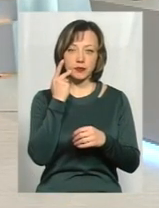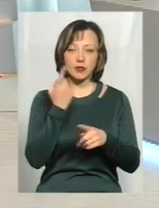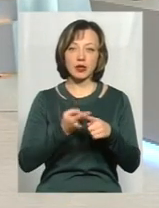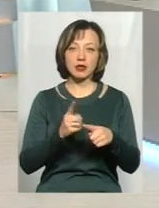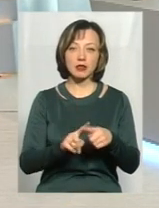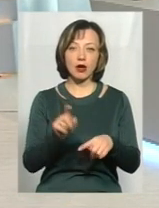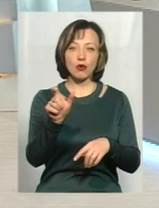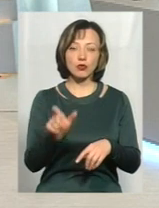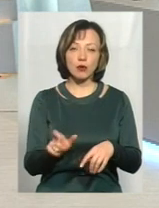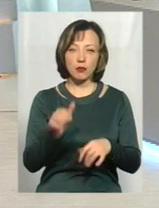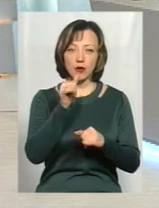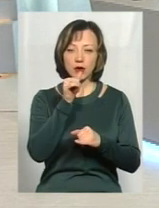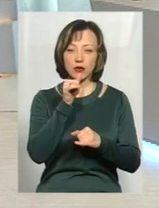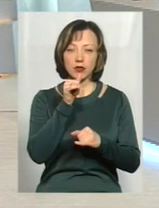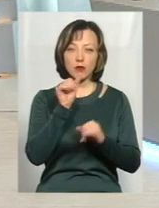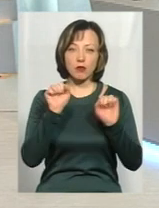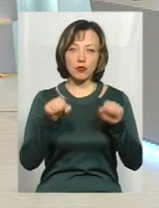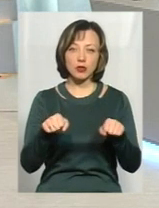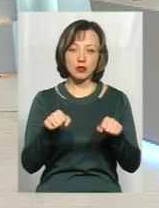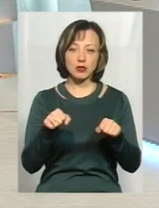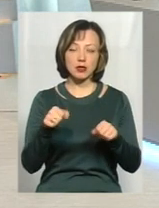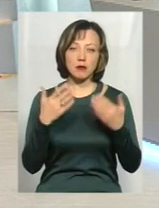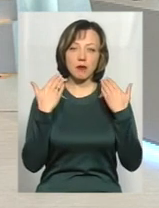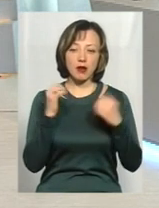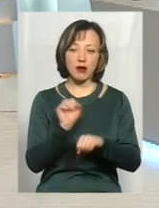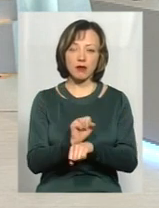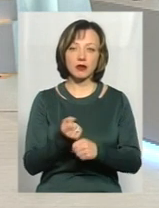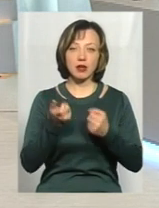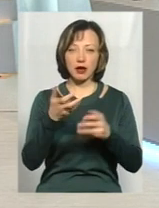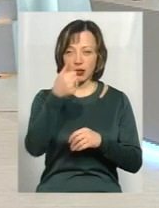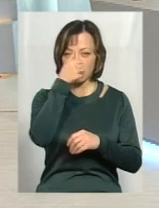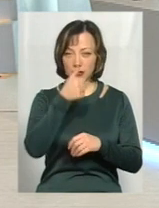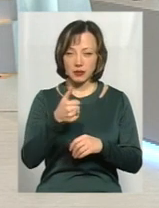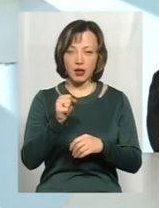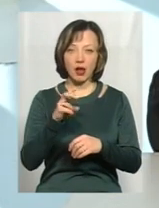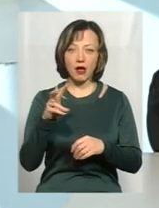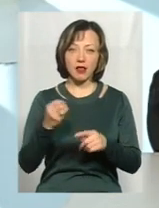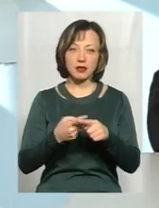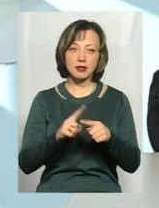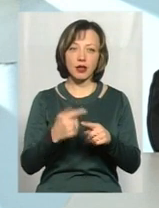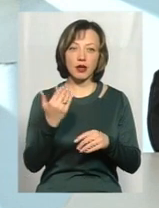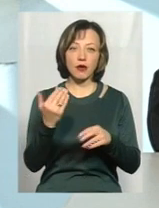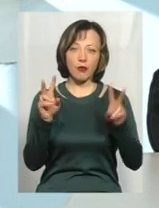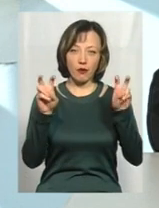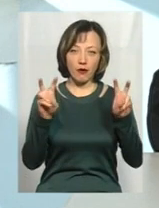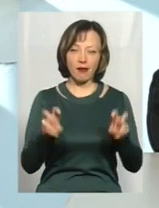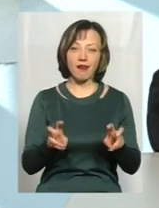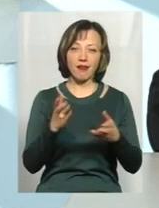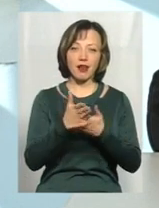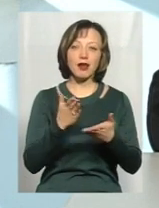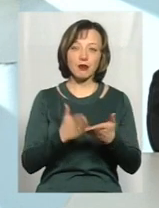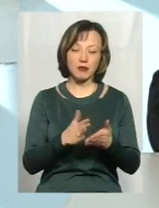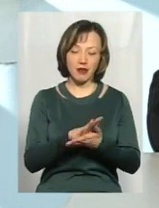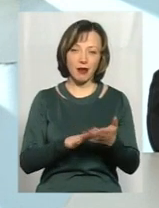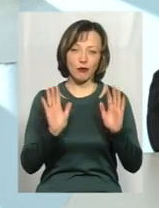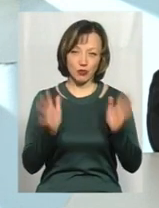особа, ну, може там якісь перерви зробити декілька місяців, але це його, так би мовити, хліб в лапках, і він далі